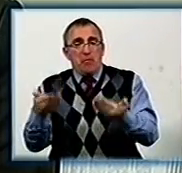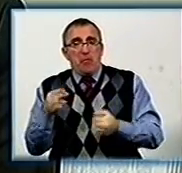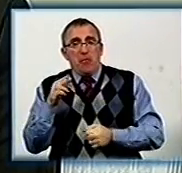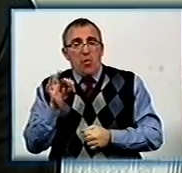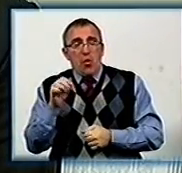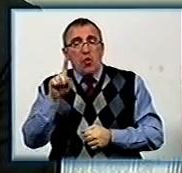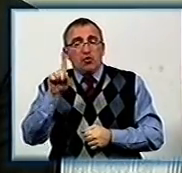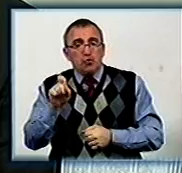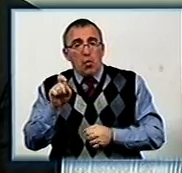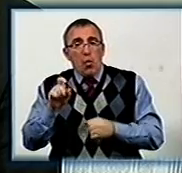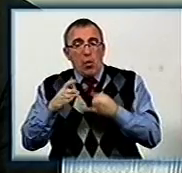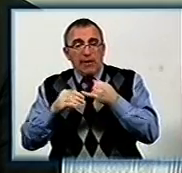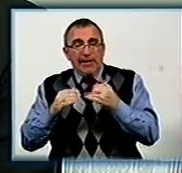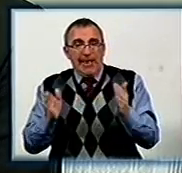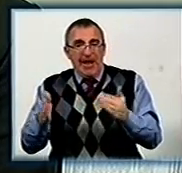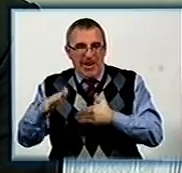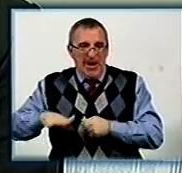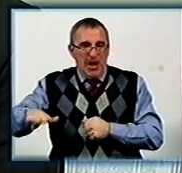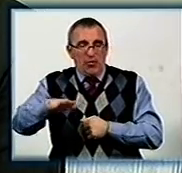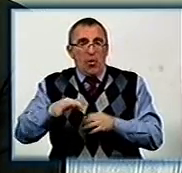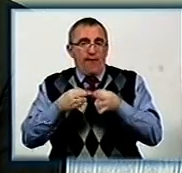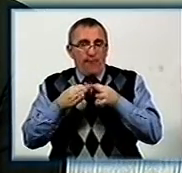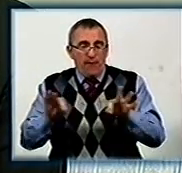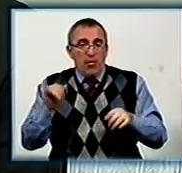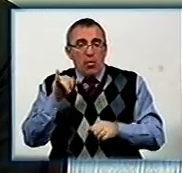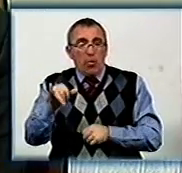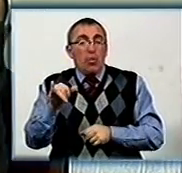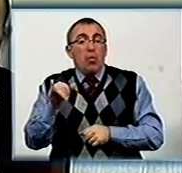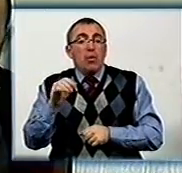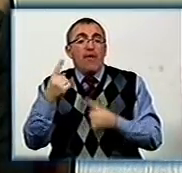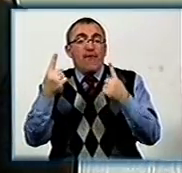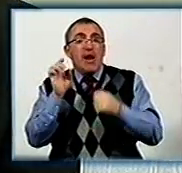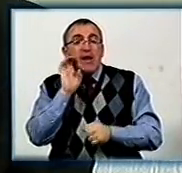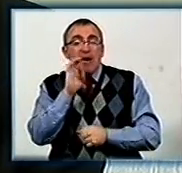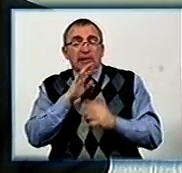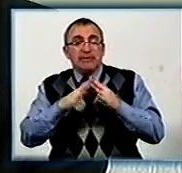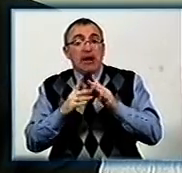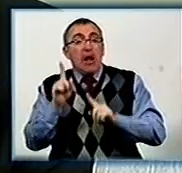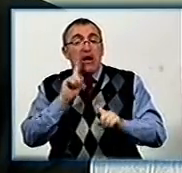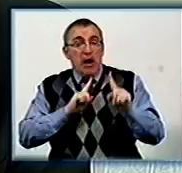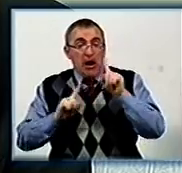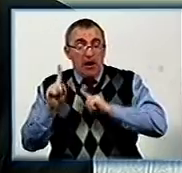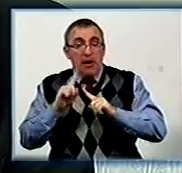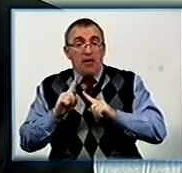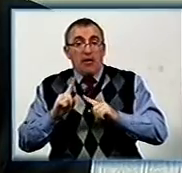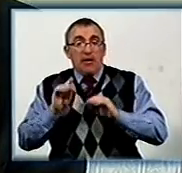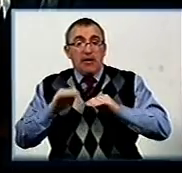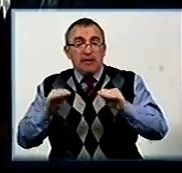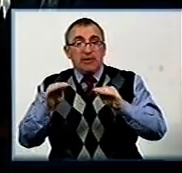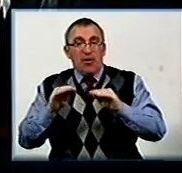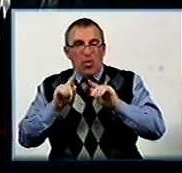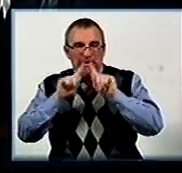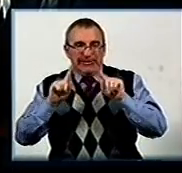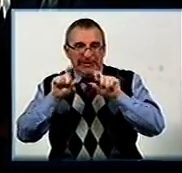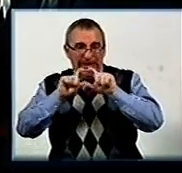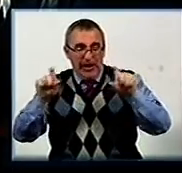100 ділянок вільних. І у Великосеверинівській сільській раді садове товариство Зірка. Там